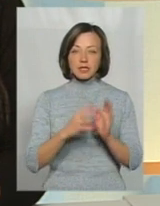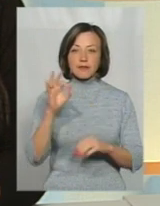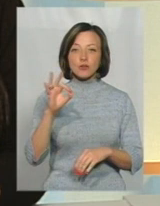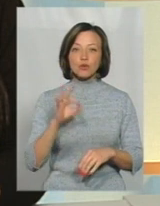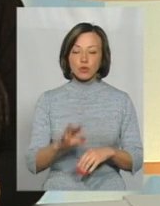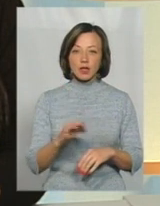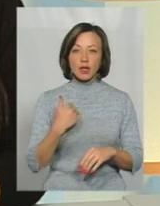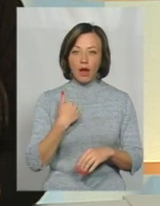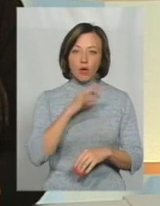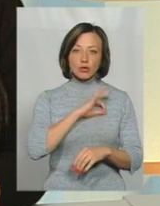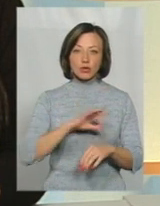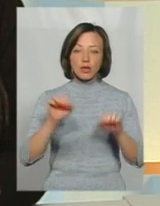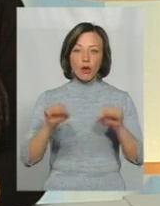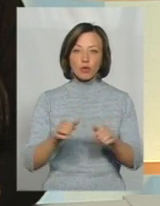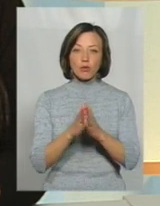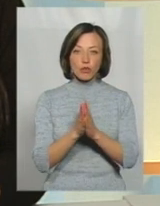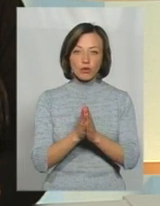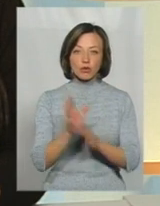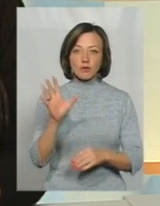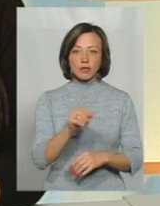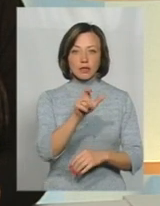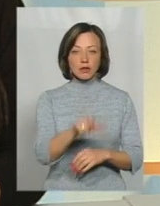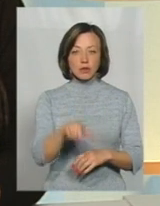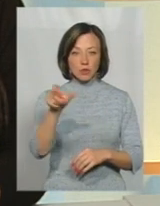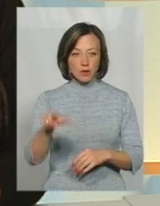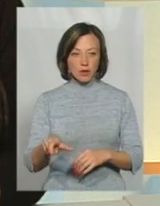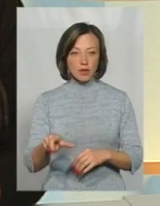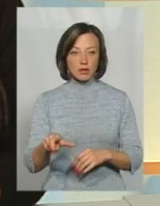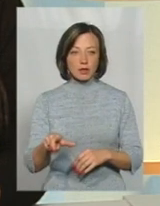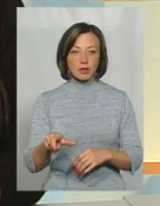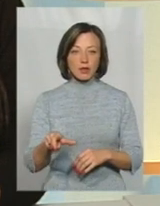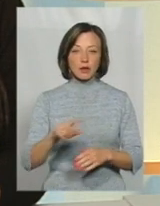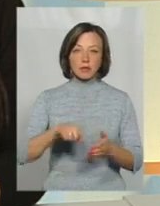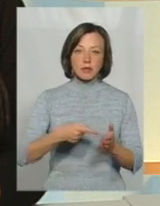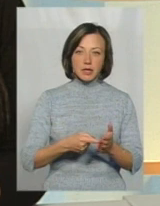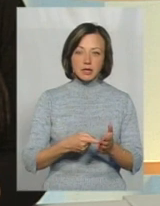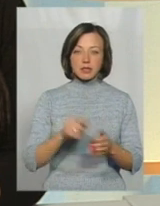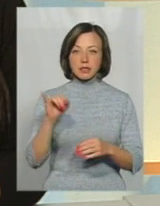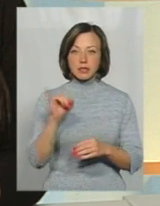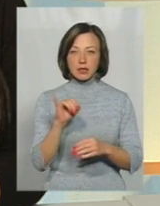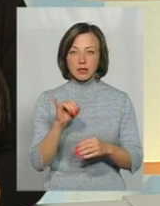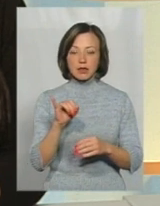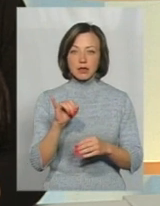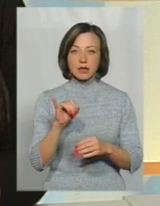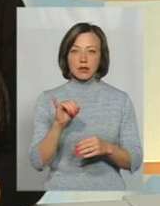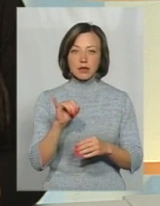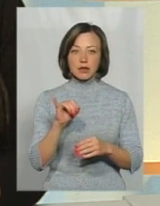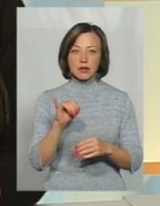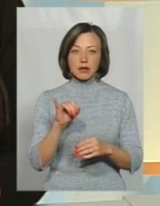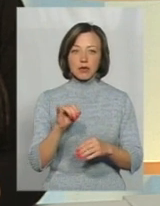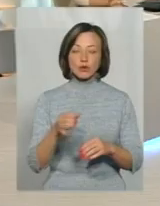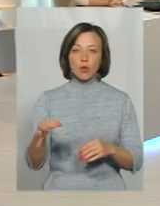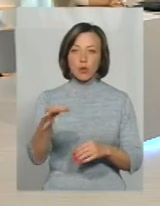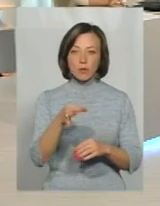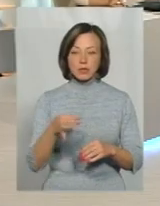я, користуючись нагодою, прошу всіх наших мешканців і міста, і хто є дотичний до нашого міста, і можуть із